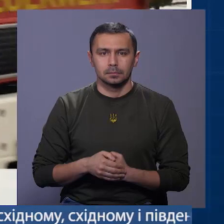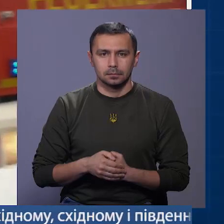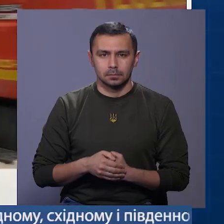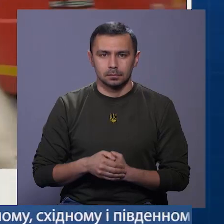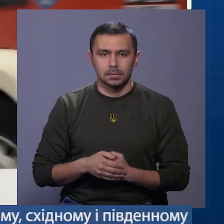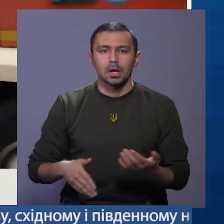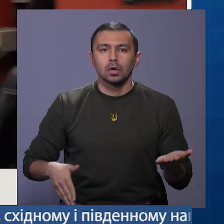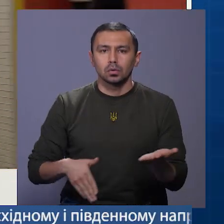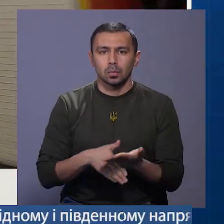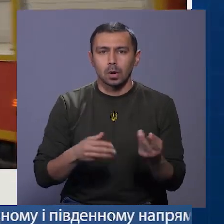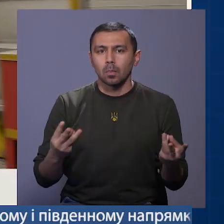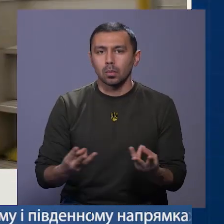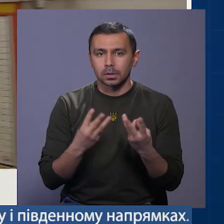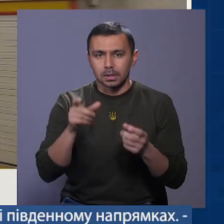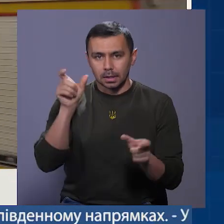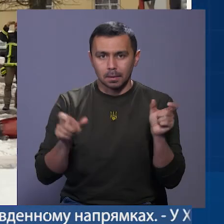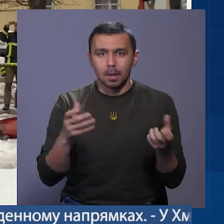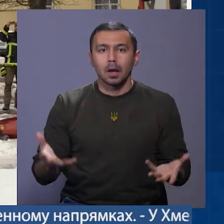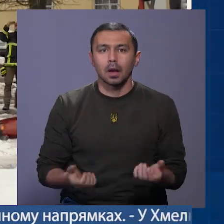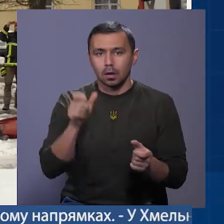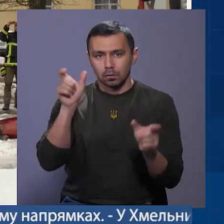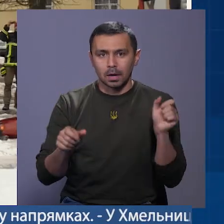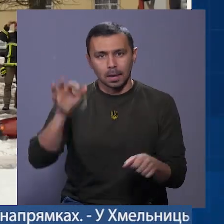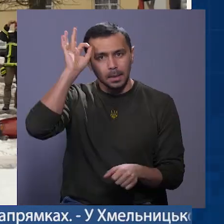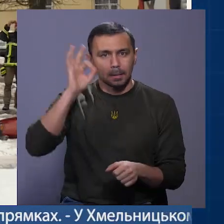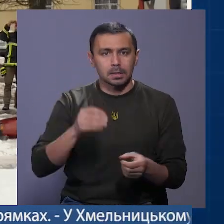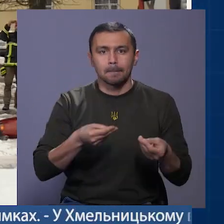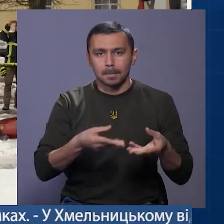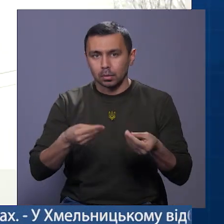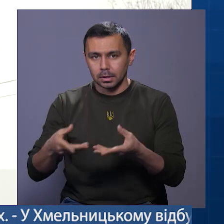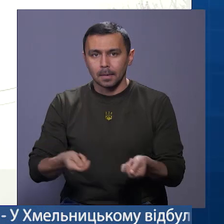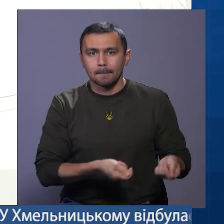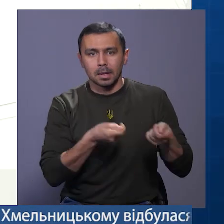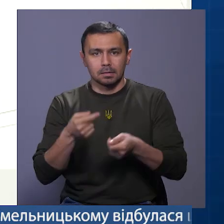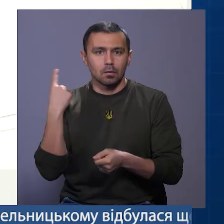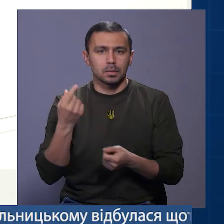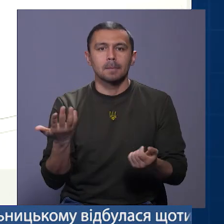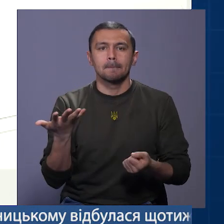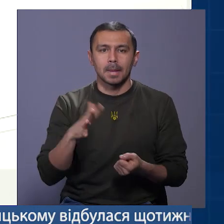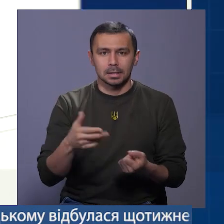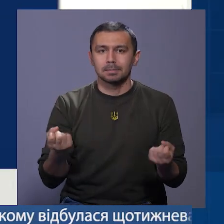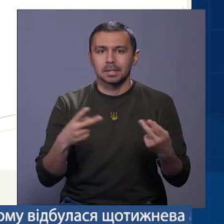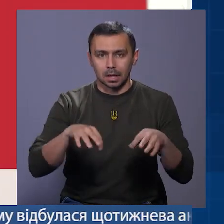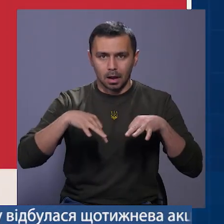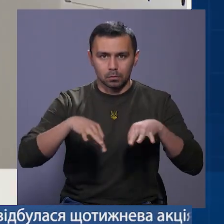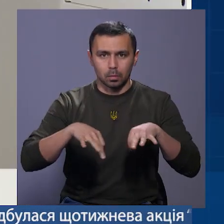Допомога пожежникам та рятувальникам. Німецькі благодійники привезли в область п'ять спецавтомобілів.